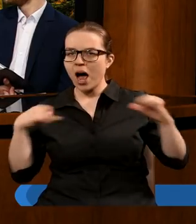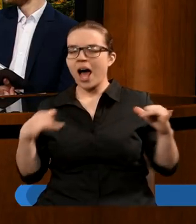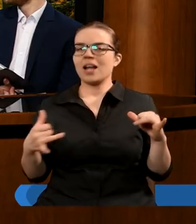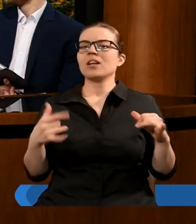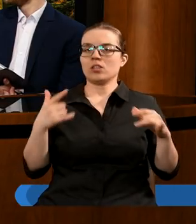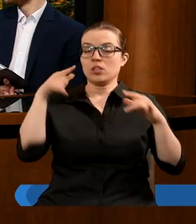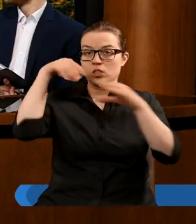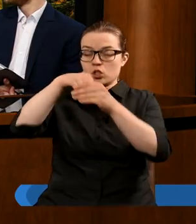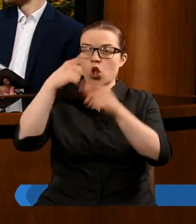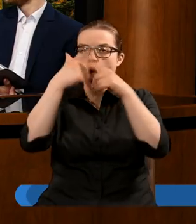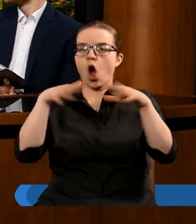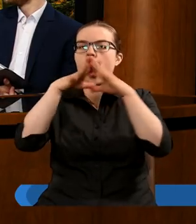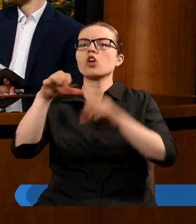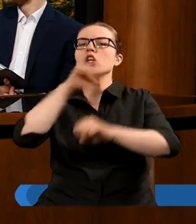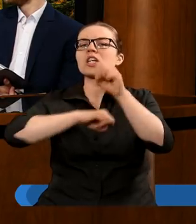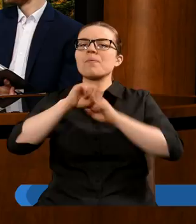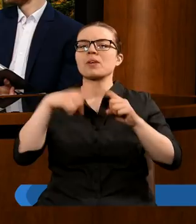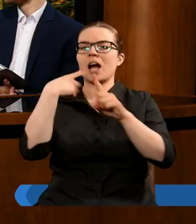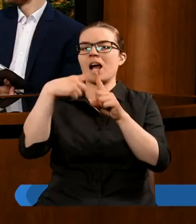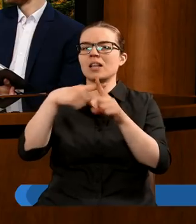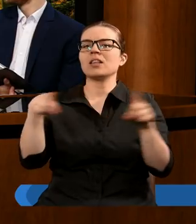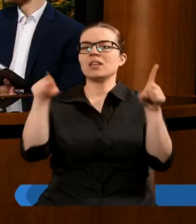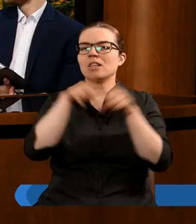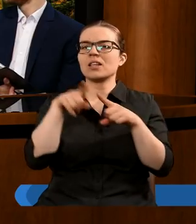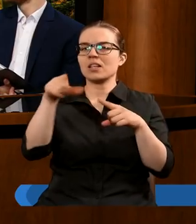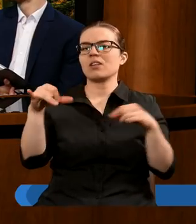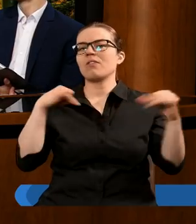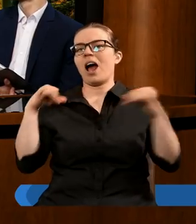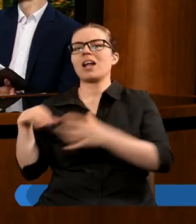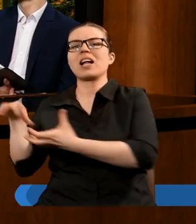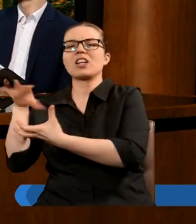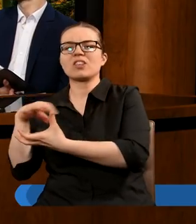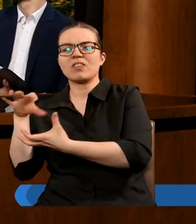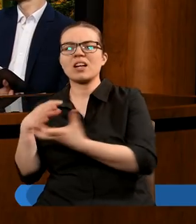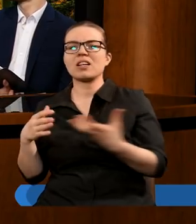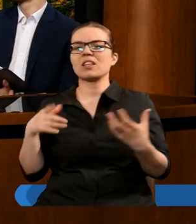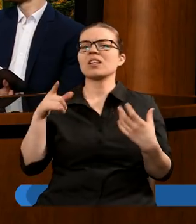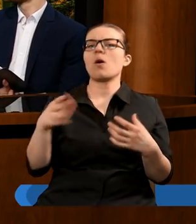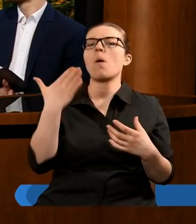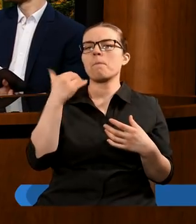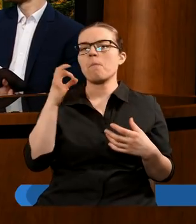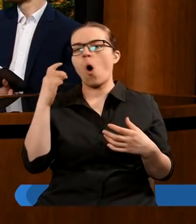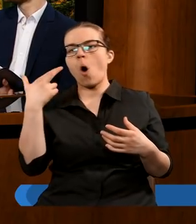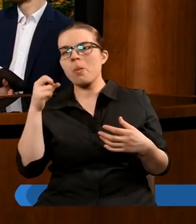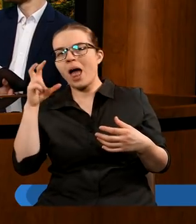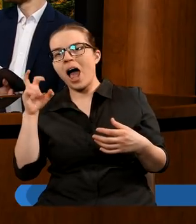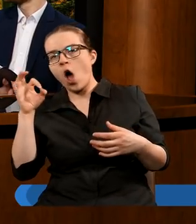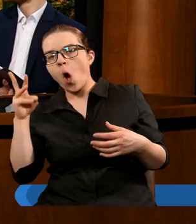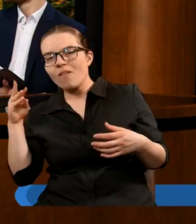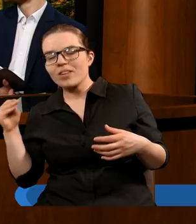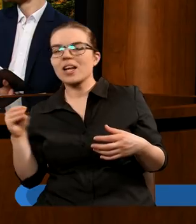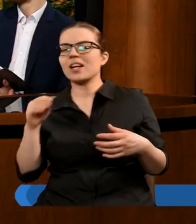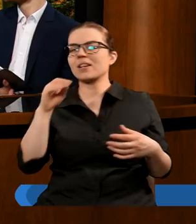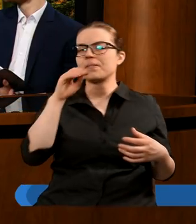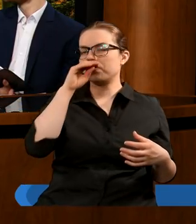rzymskokatolickiego obejmowała również władzę świecką, gdzie i monarchowie, i pewne władzy